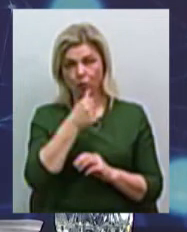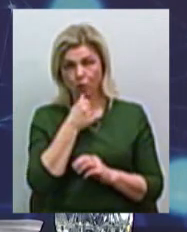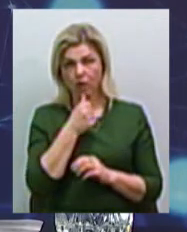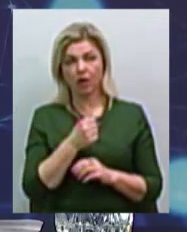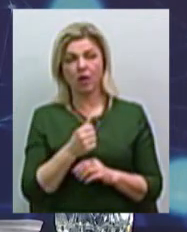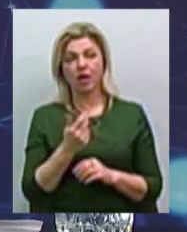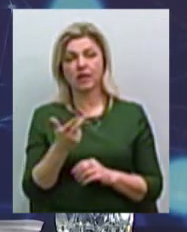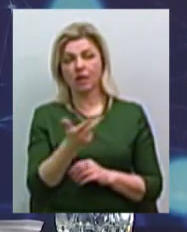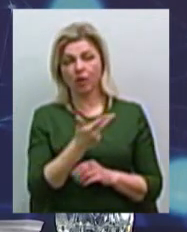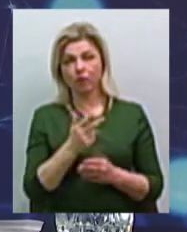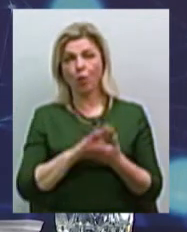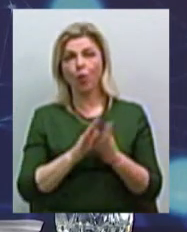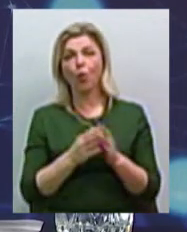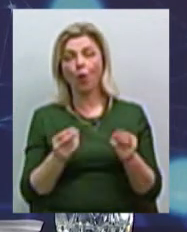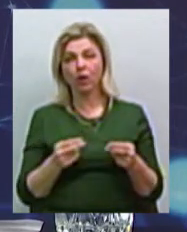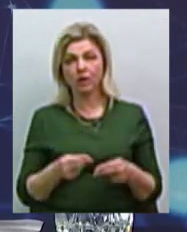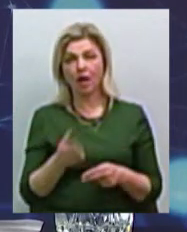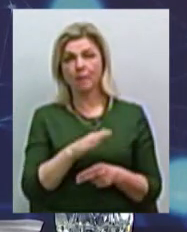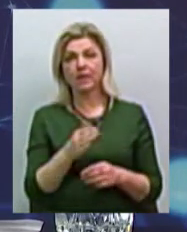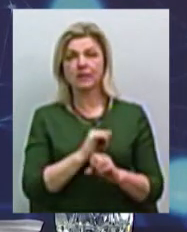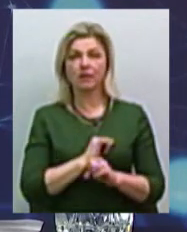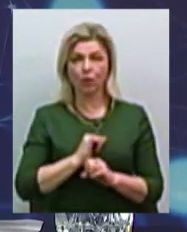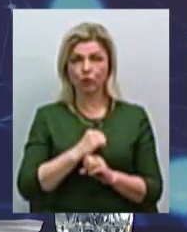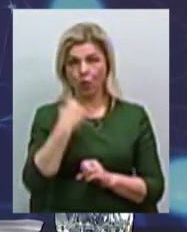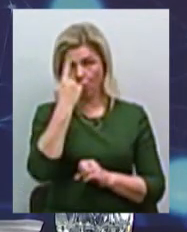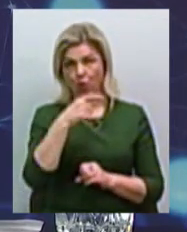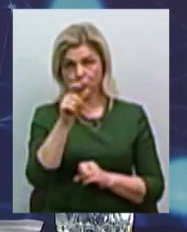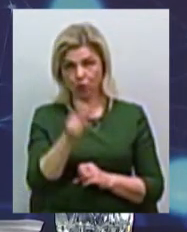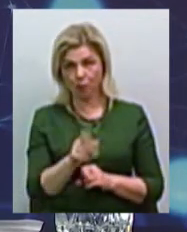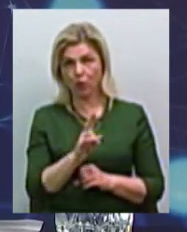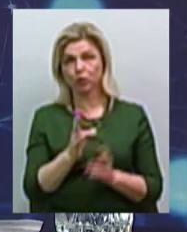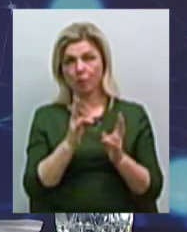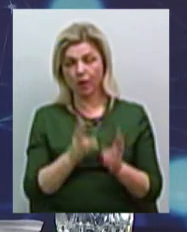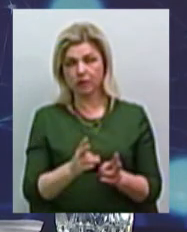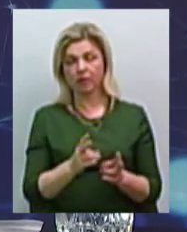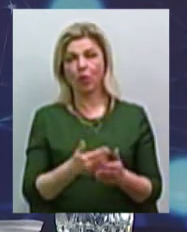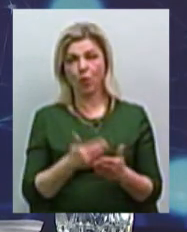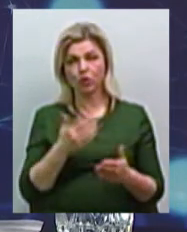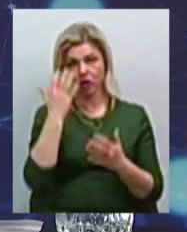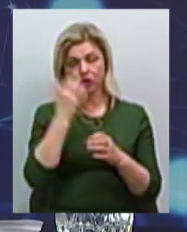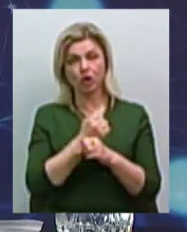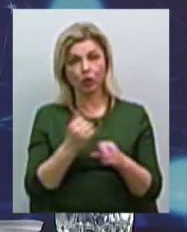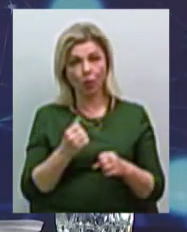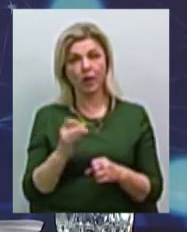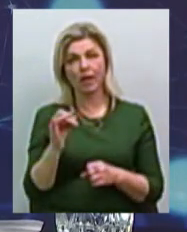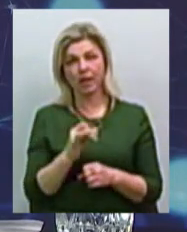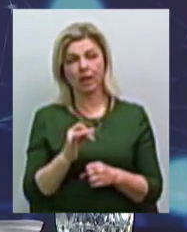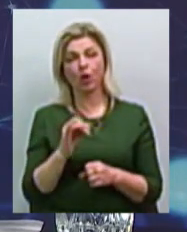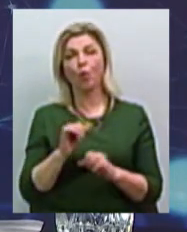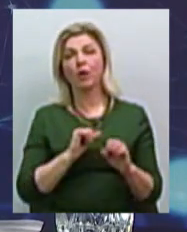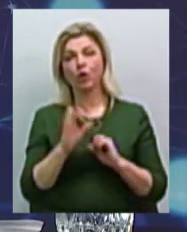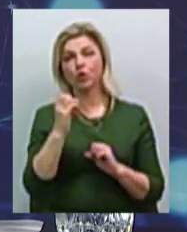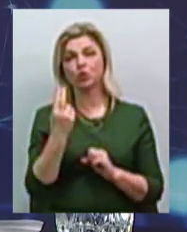трістороння угода між санаторієм, між особою, яка постраждала від ЧНК, і управлінням соціального